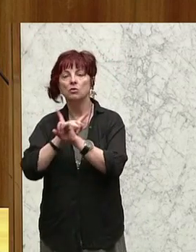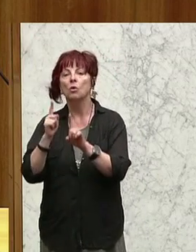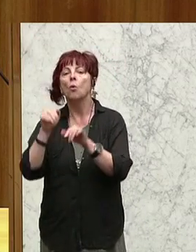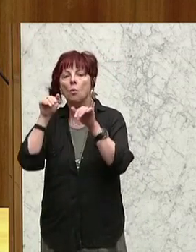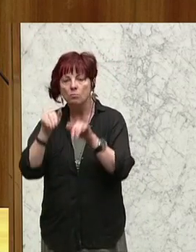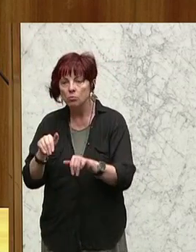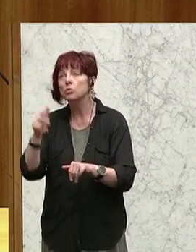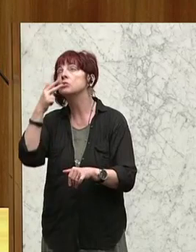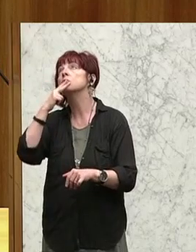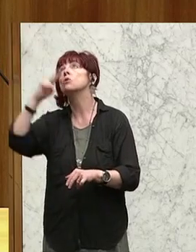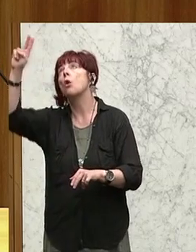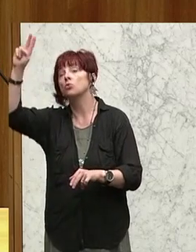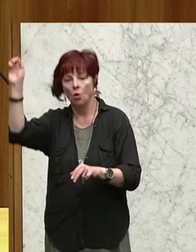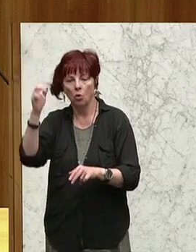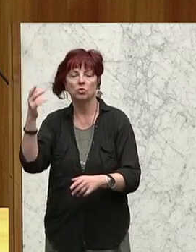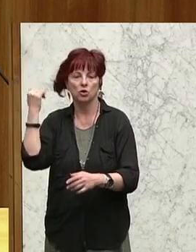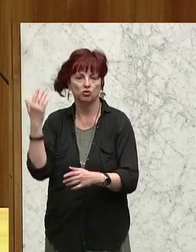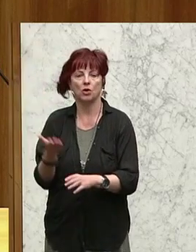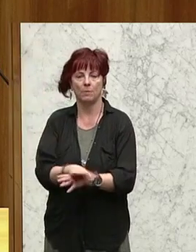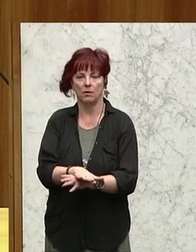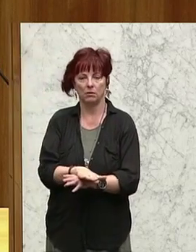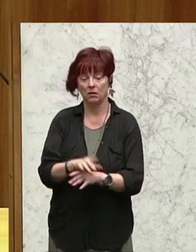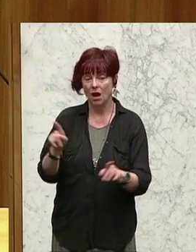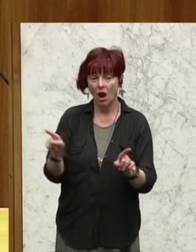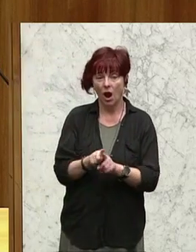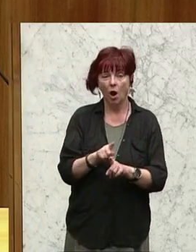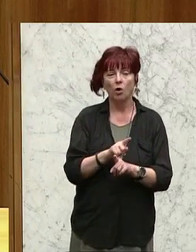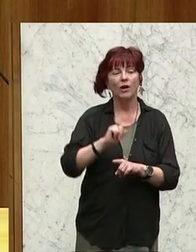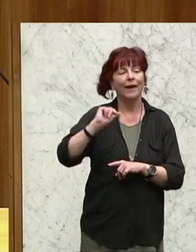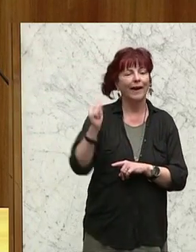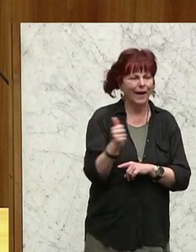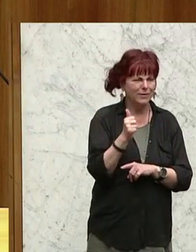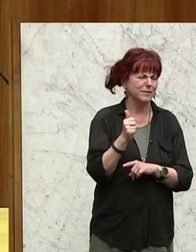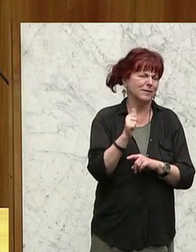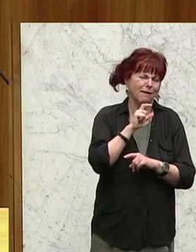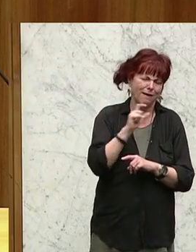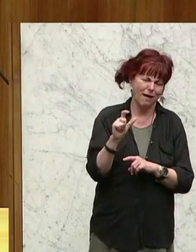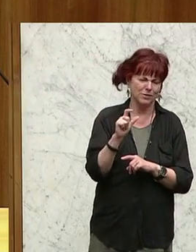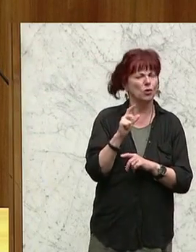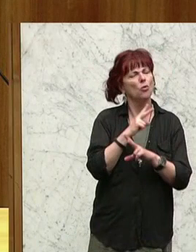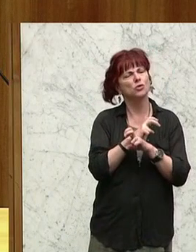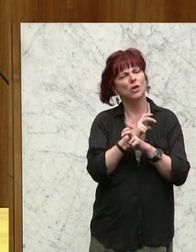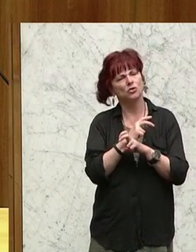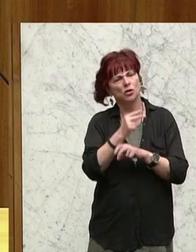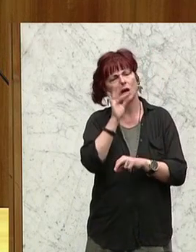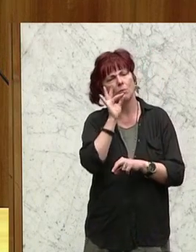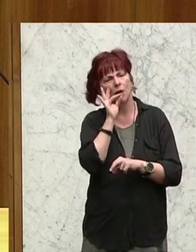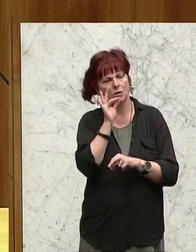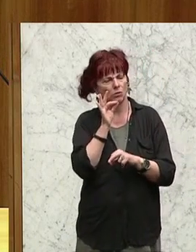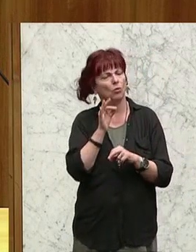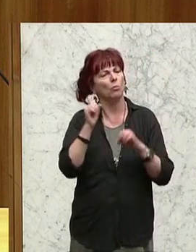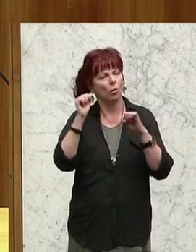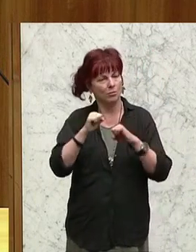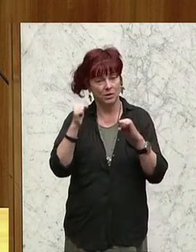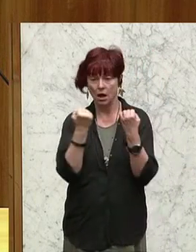Sie zerstören auch den erstklassigen österreichischen Tabakkompromiss, Freie Wahl, räumliche